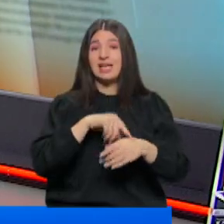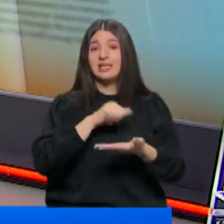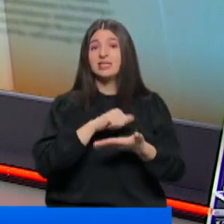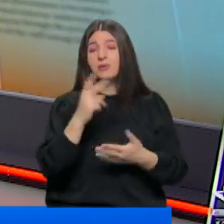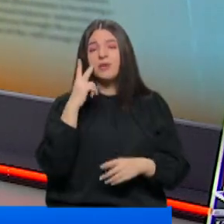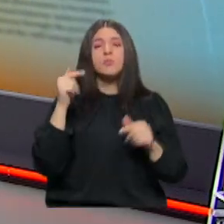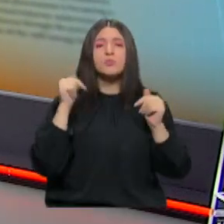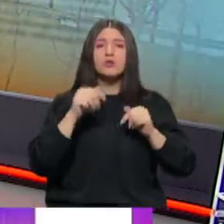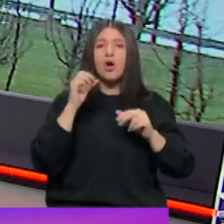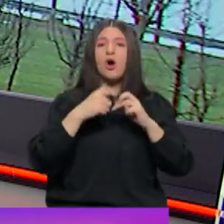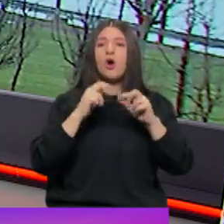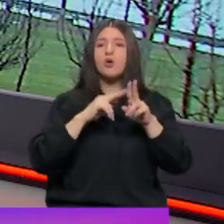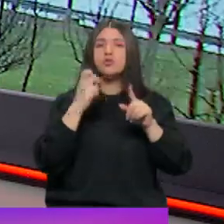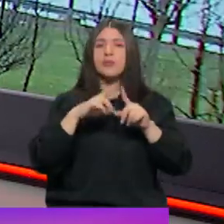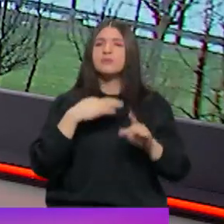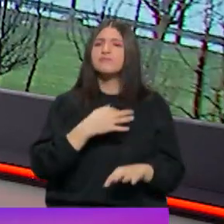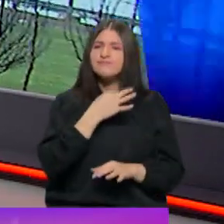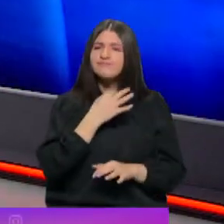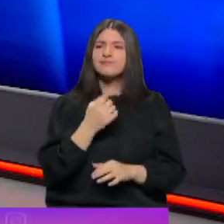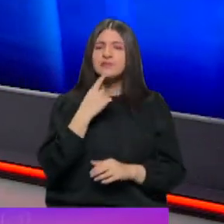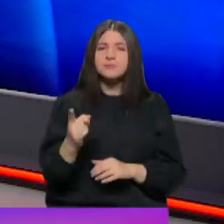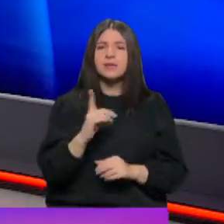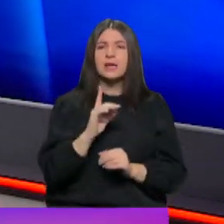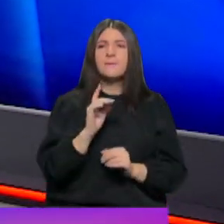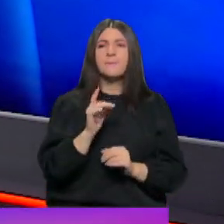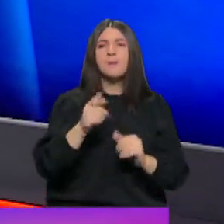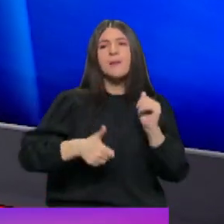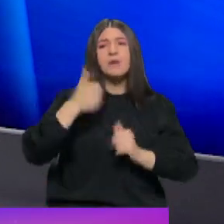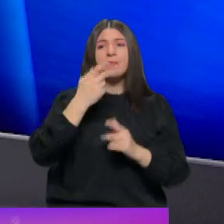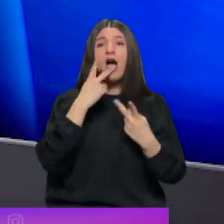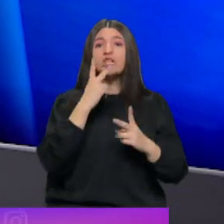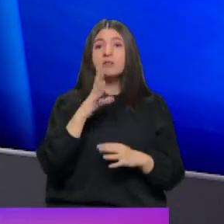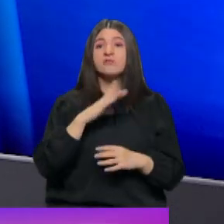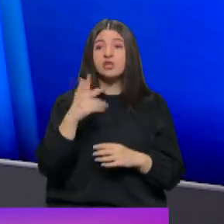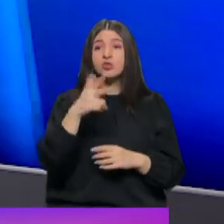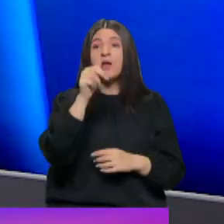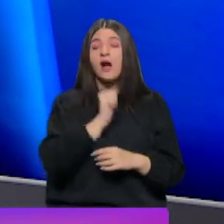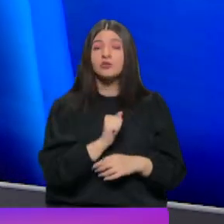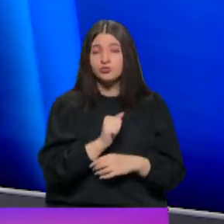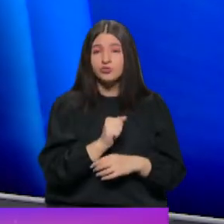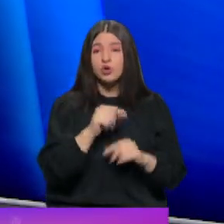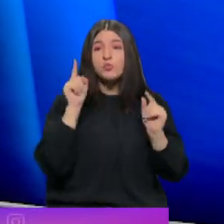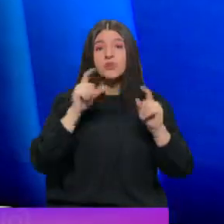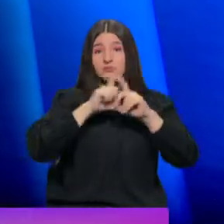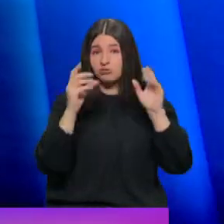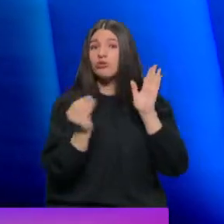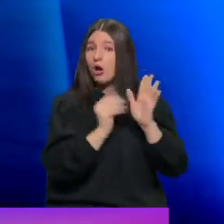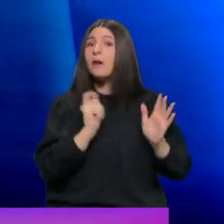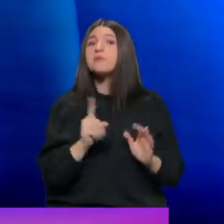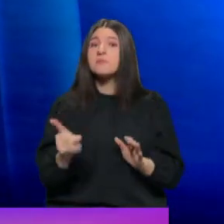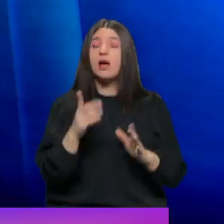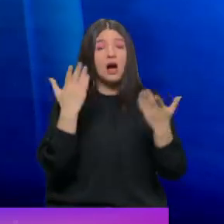Bugün Orkun Özgür'den rica ettim. Dedim ki, bakanın bir açıklaması var, 3600. Bunu manşet yapalım.